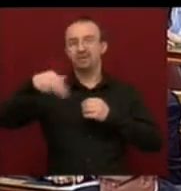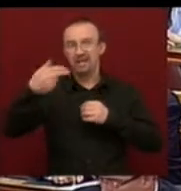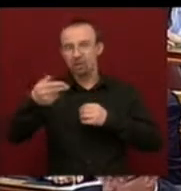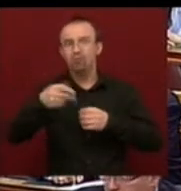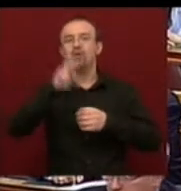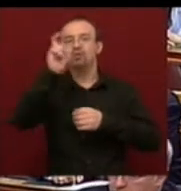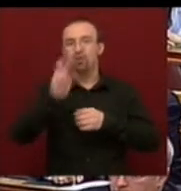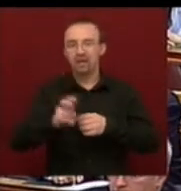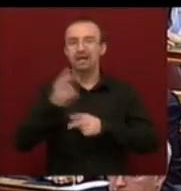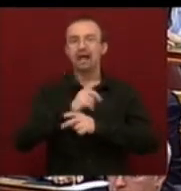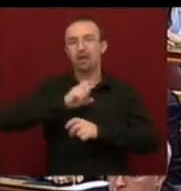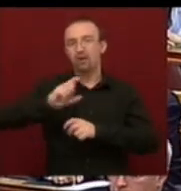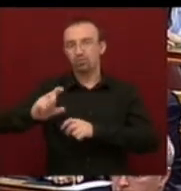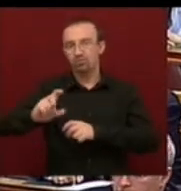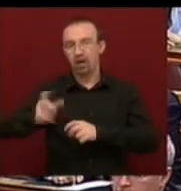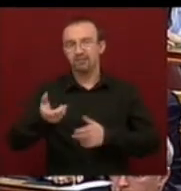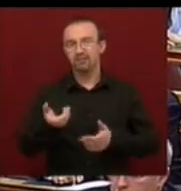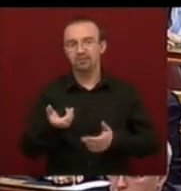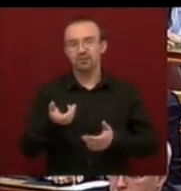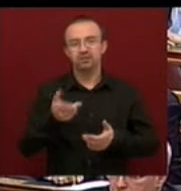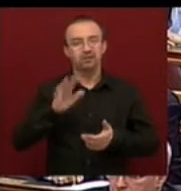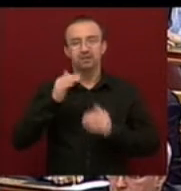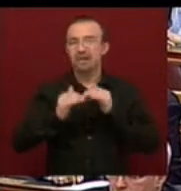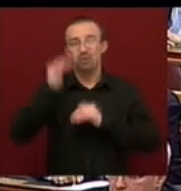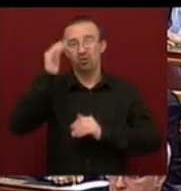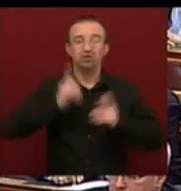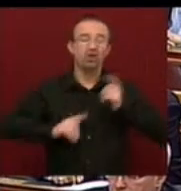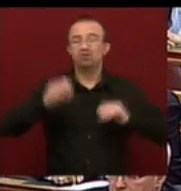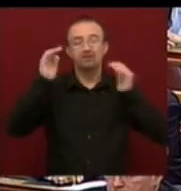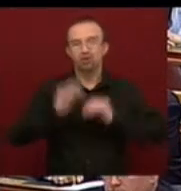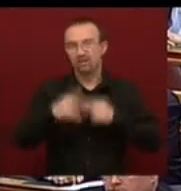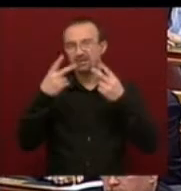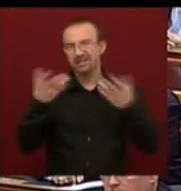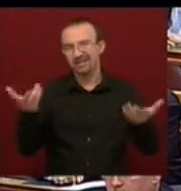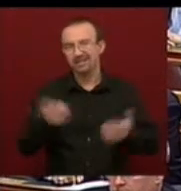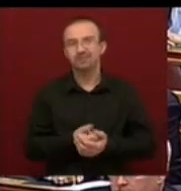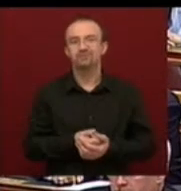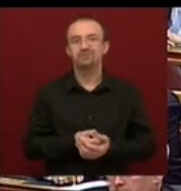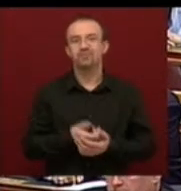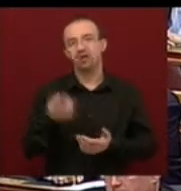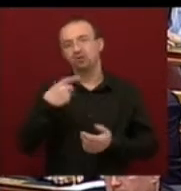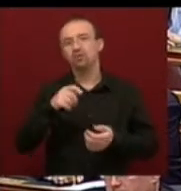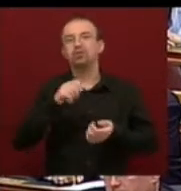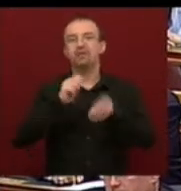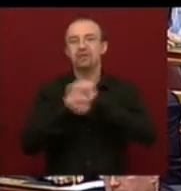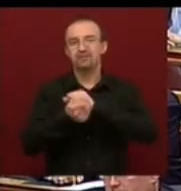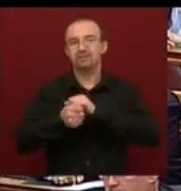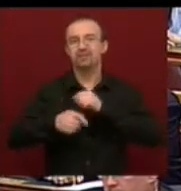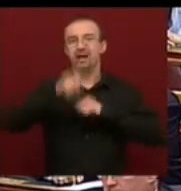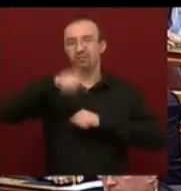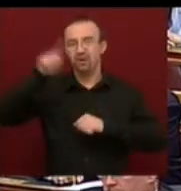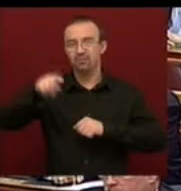dollárban fennálló államadósságnak nem nő, sajnos nem is csökken az értéke attól, hogy változik az árfolyam.